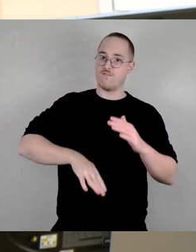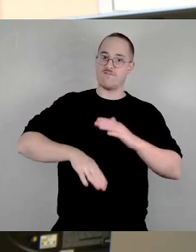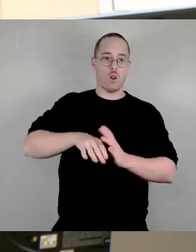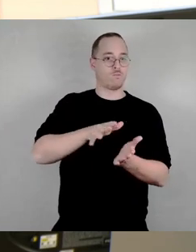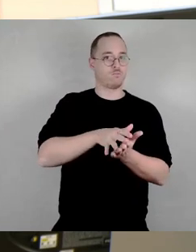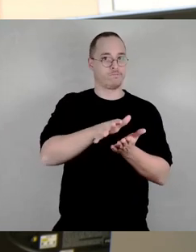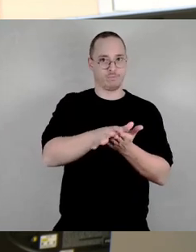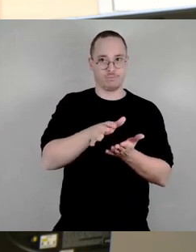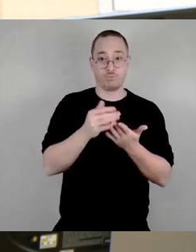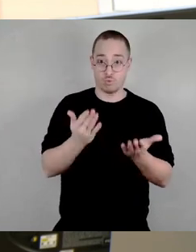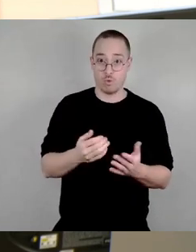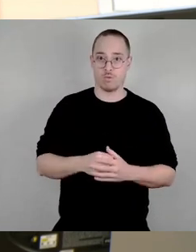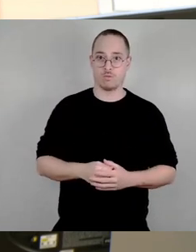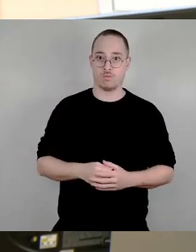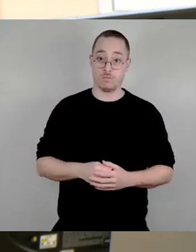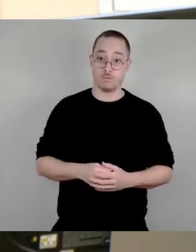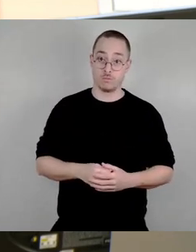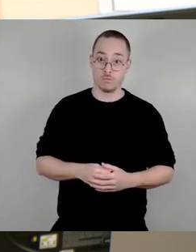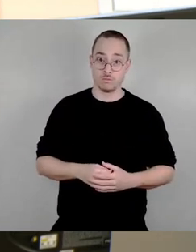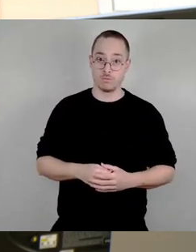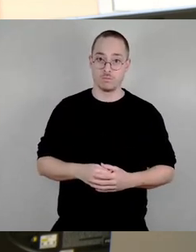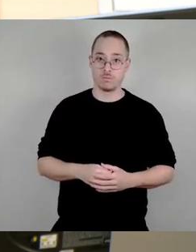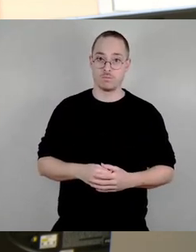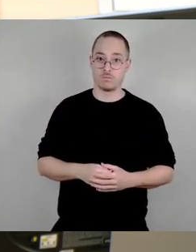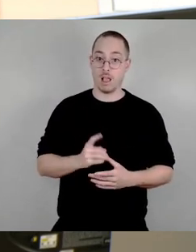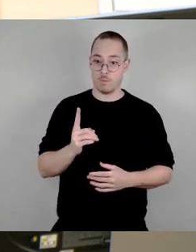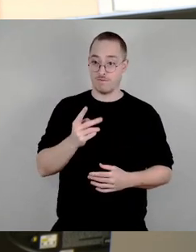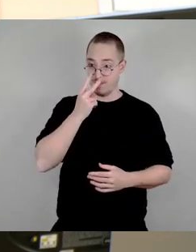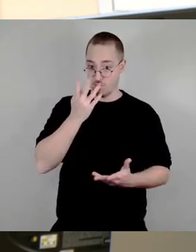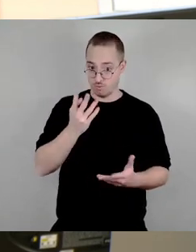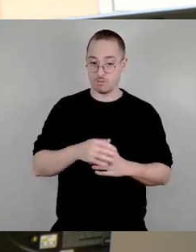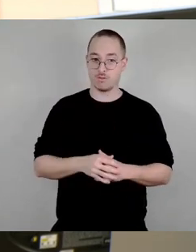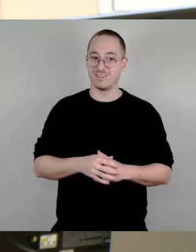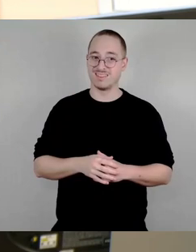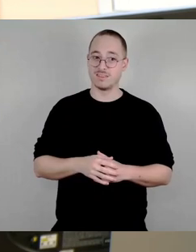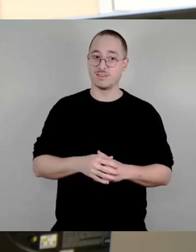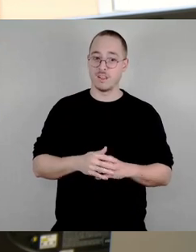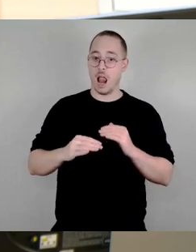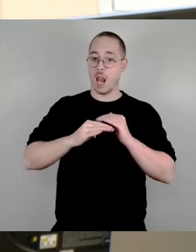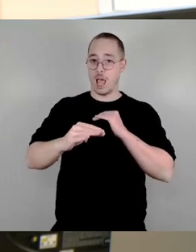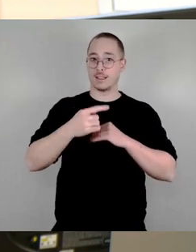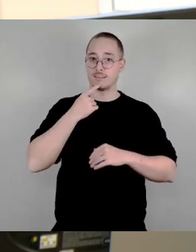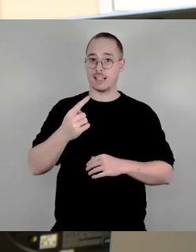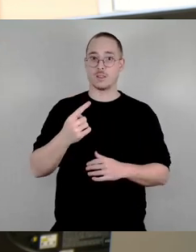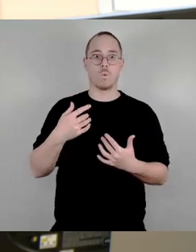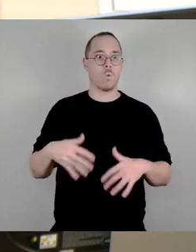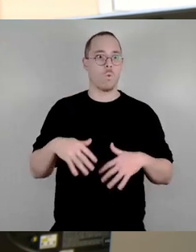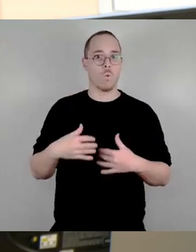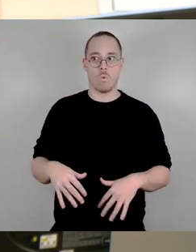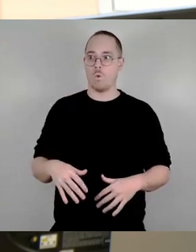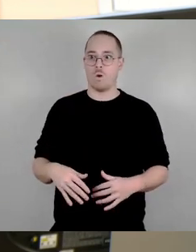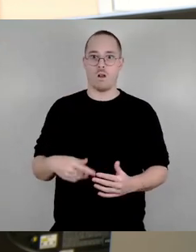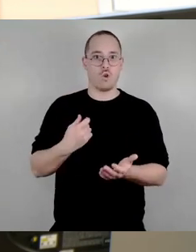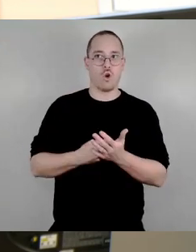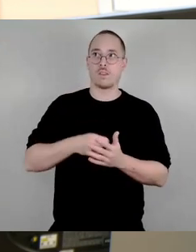Größenordnung, dass mittlerweile auch das Land da sagt, sie bleiben sitzen auf Kosten. Es ist